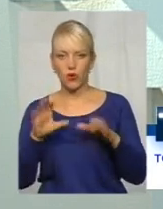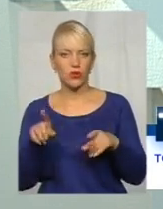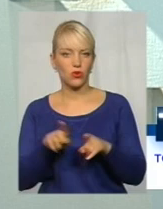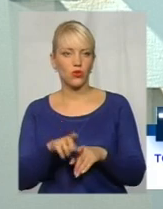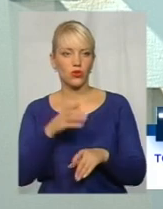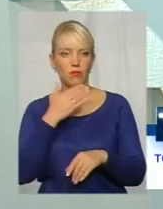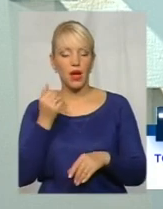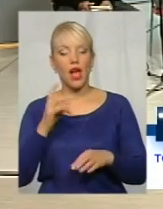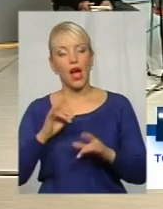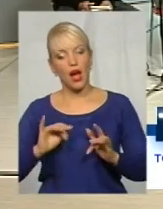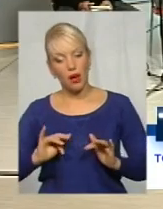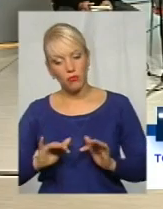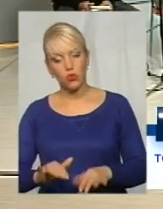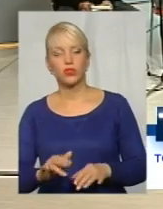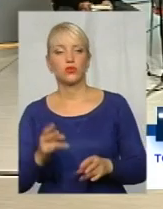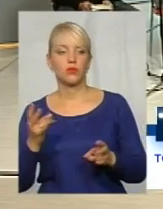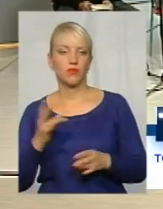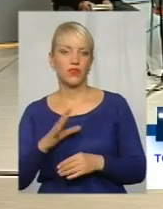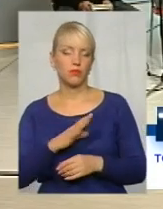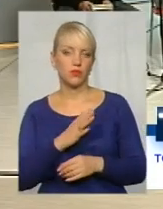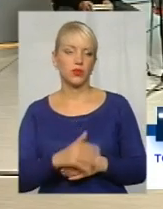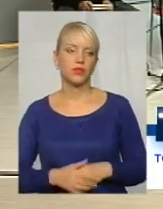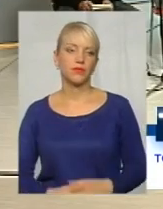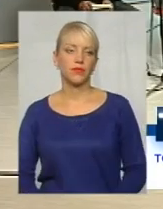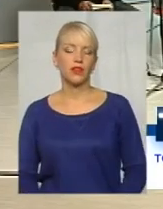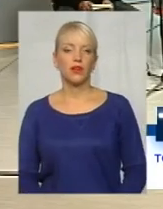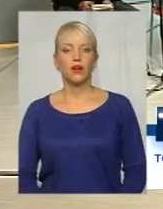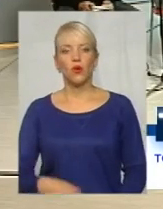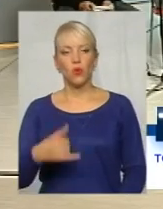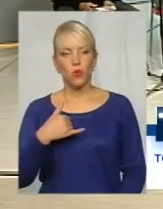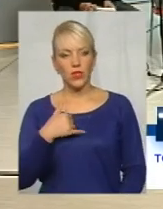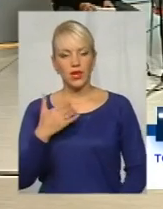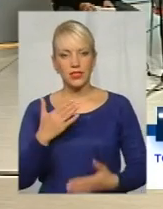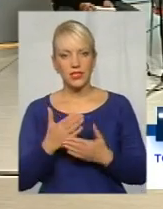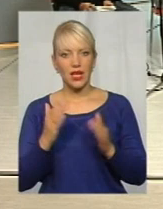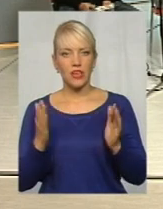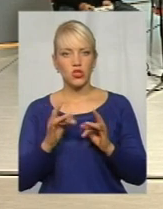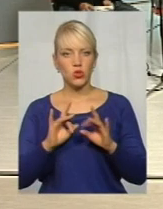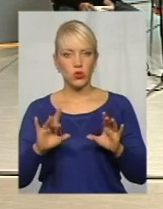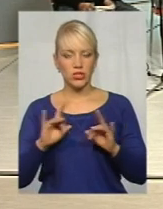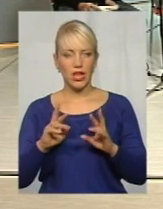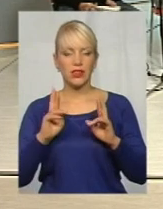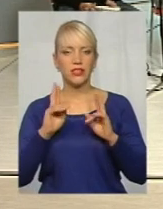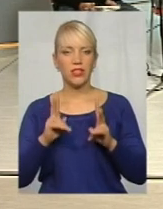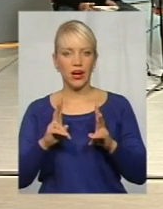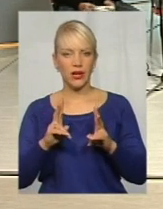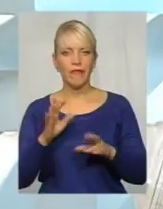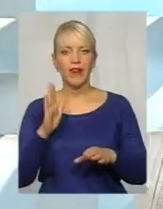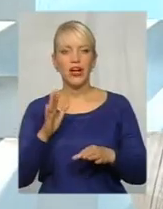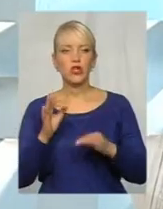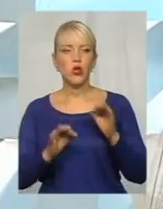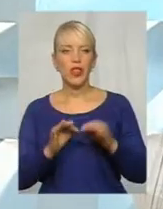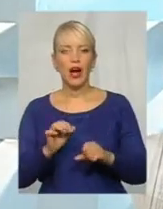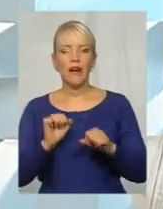процедурному плані повинні були спитати. Зрозуміло, дякую. У нас є сюжет, як в судах